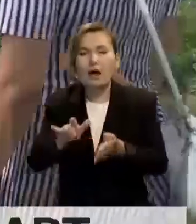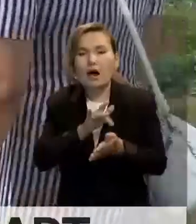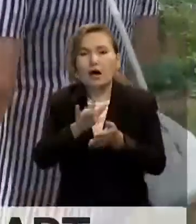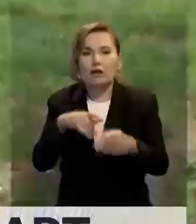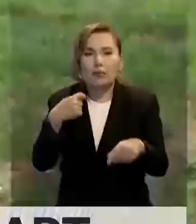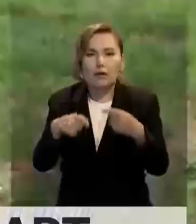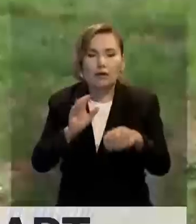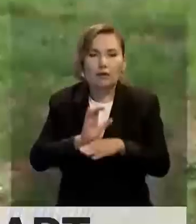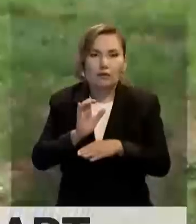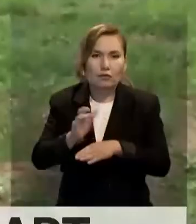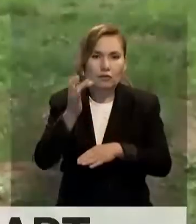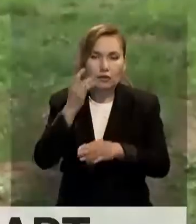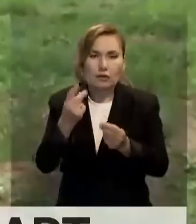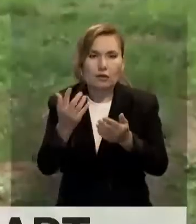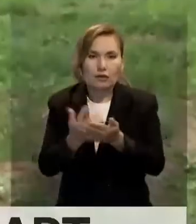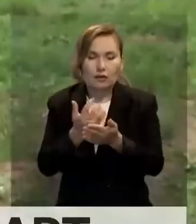да жолдайды.